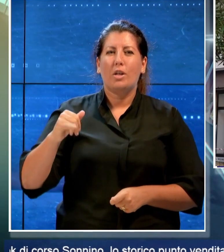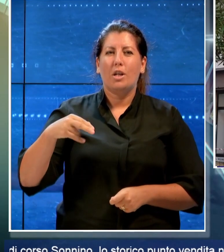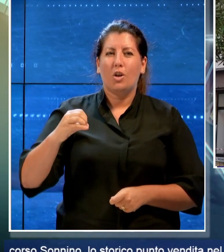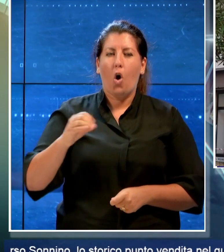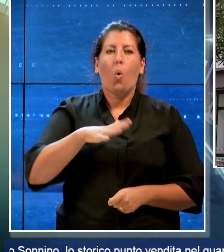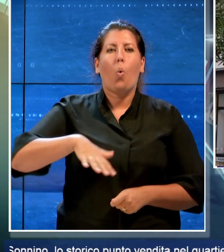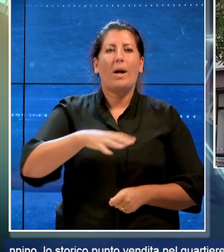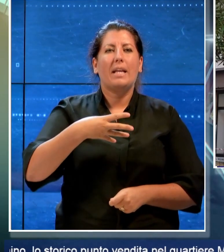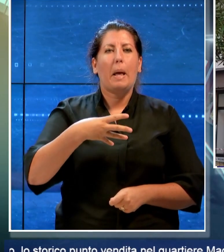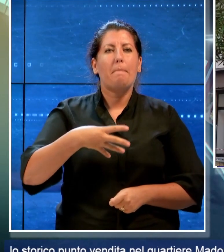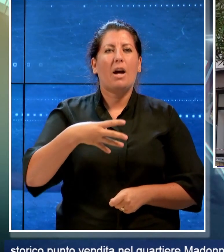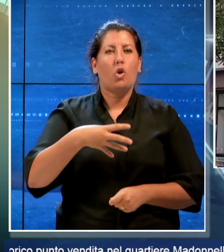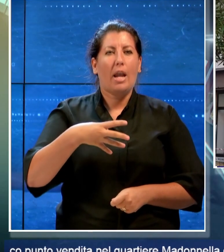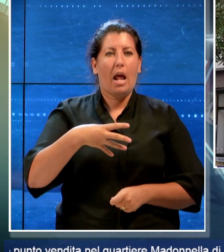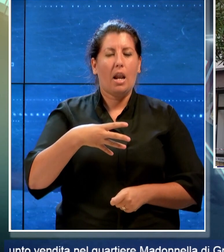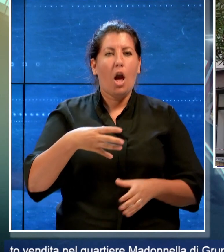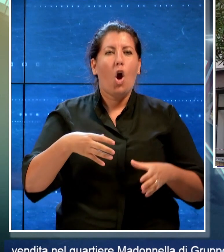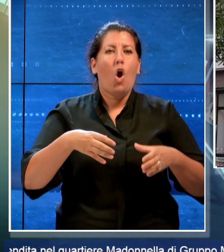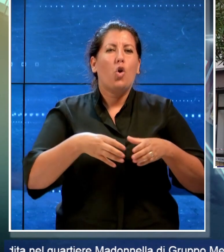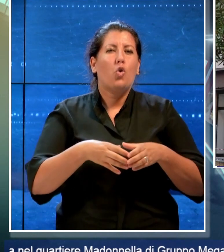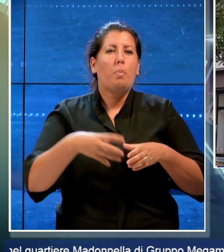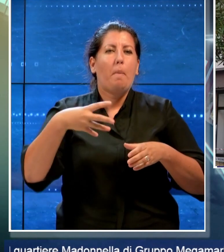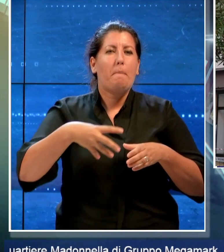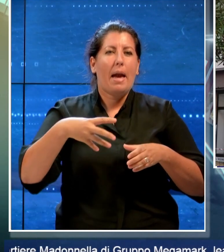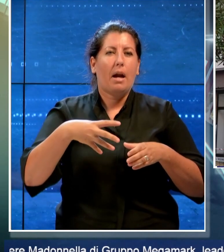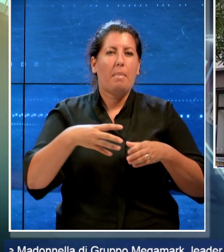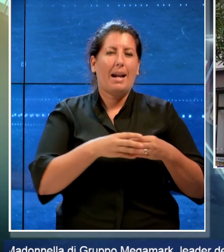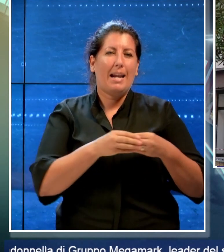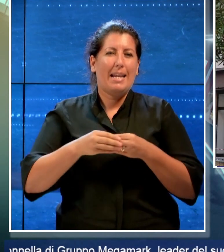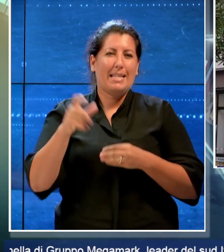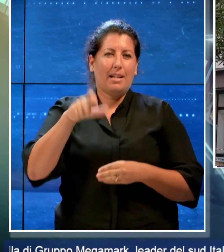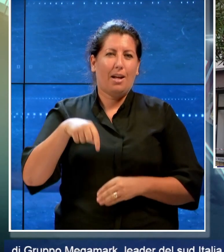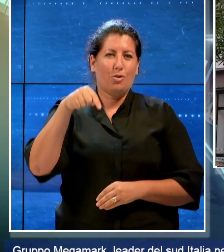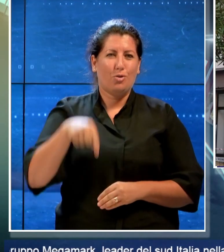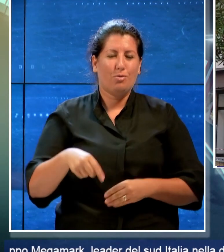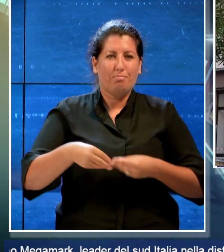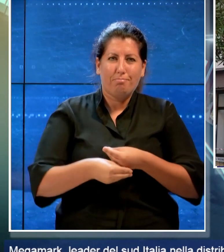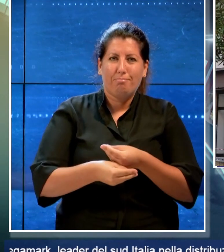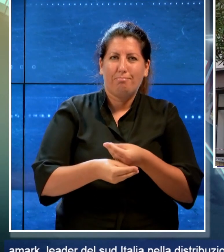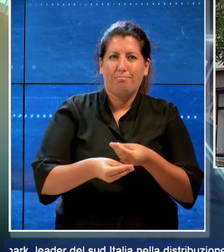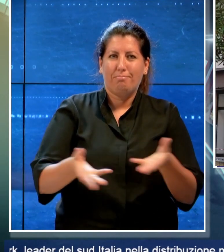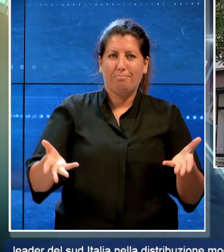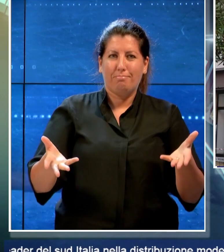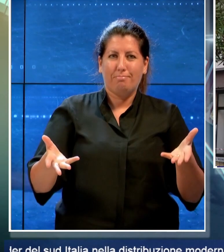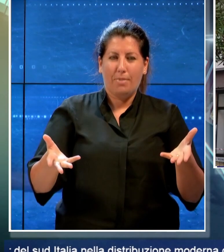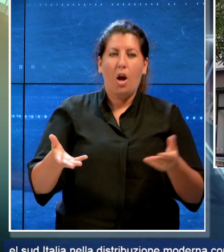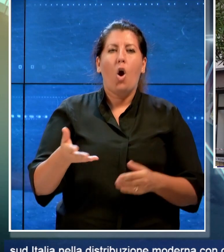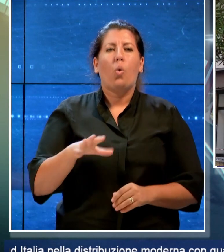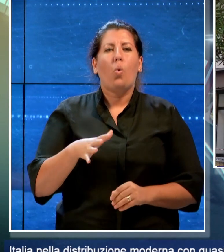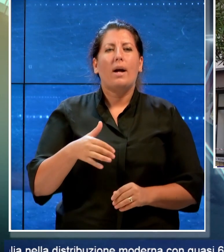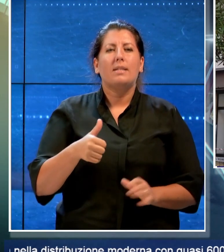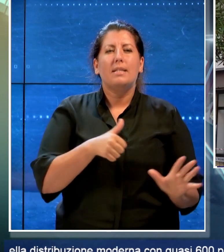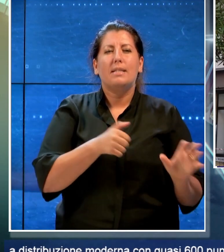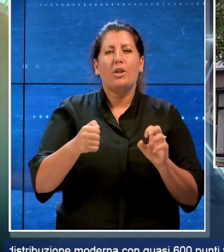Madonnella di Gruppo Megamark, leader nel Sud Italia nella distribuzione moderna con quasi 600